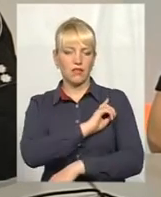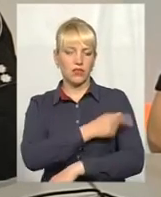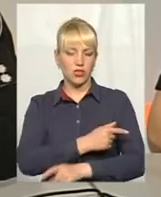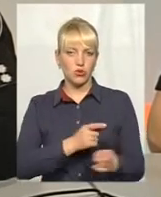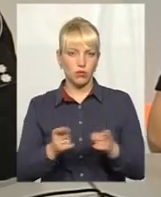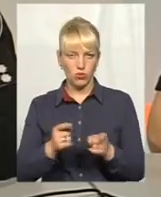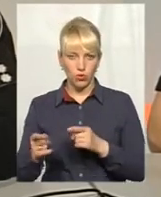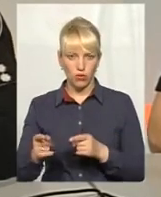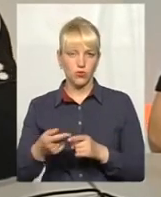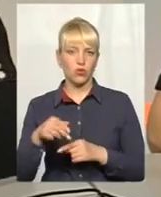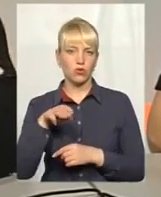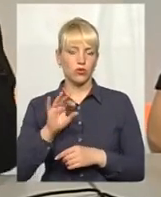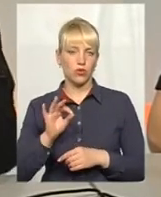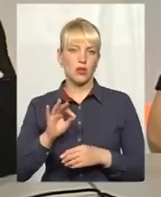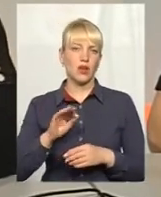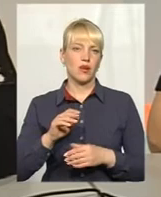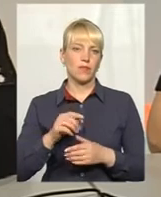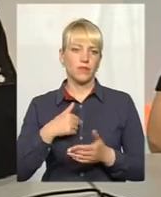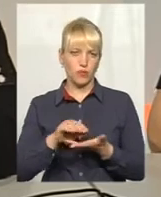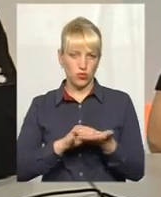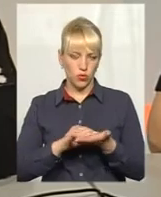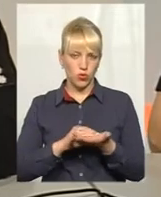підготовку, вже повторюся,